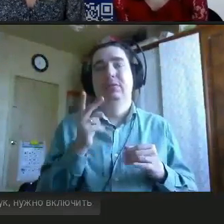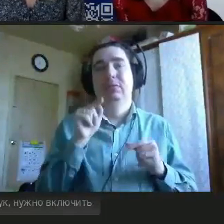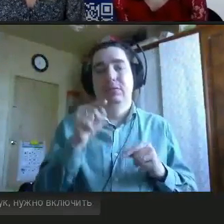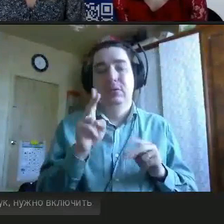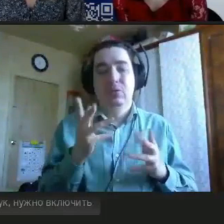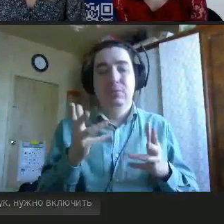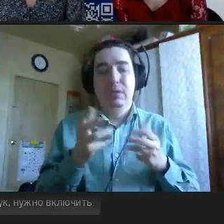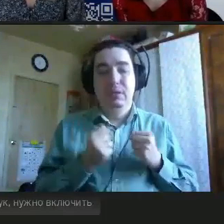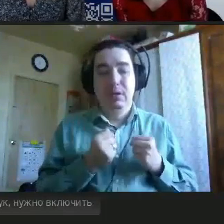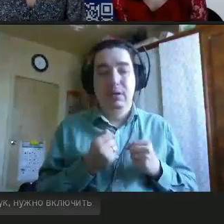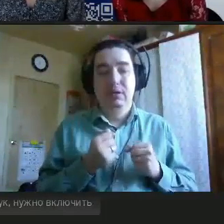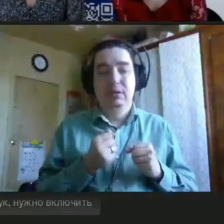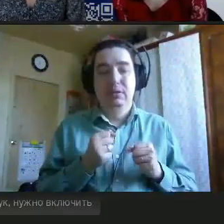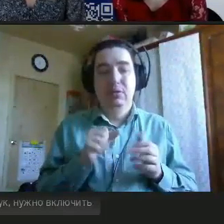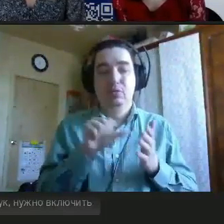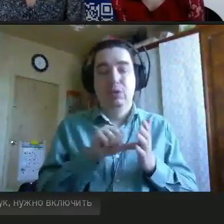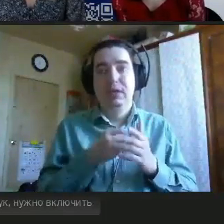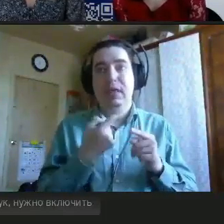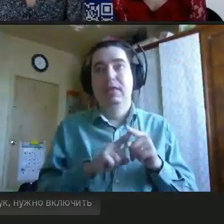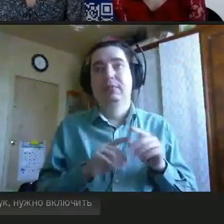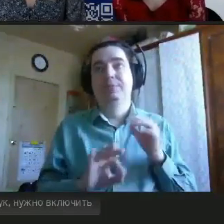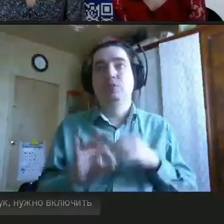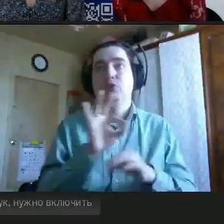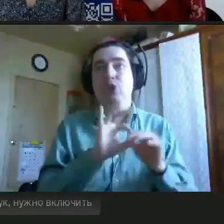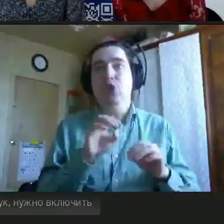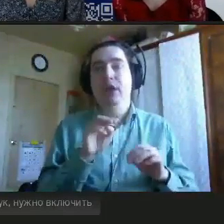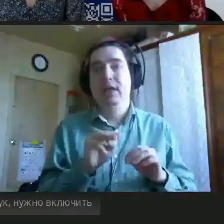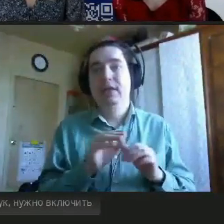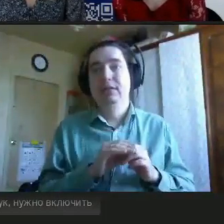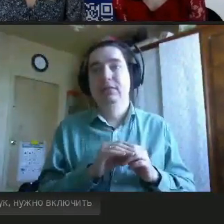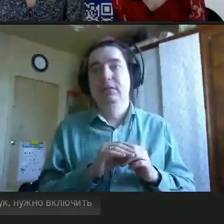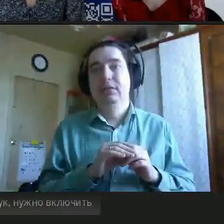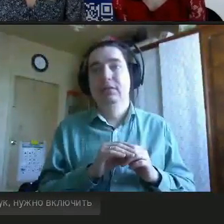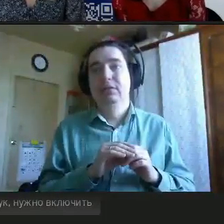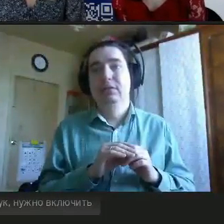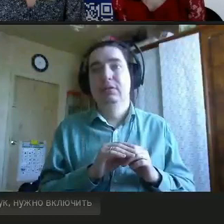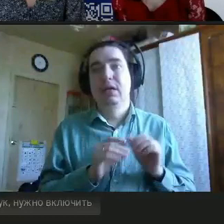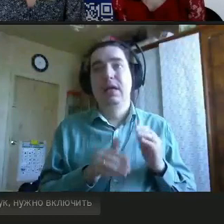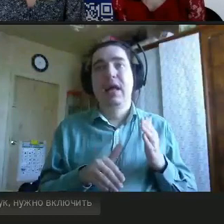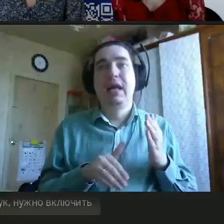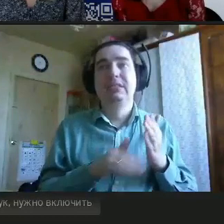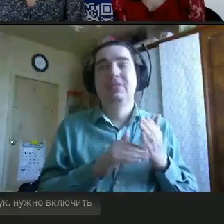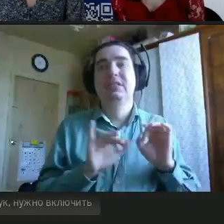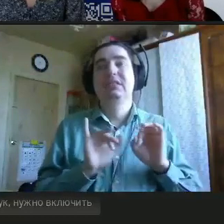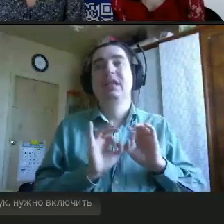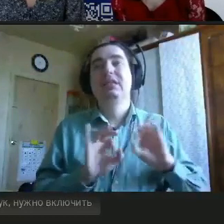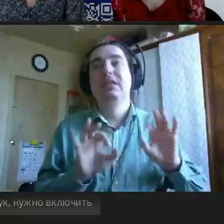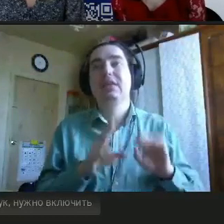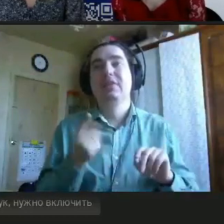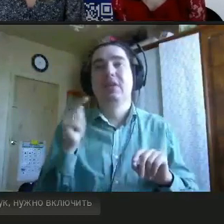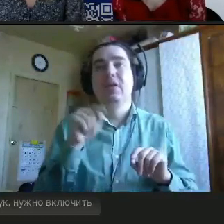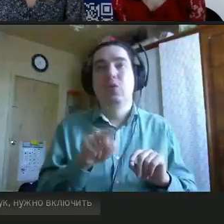в рамках этого проекта. Этот проект показывает и рассказывает о том,